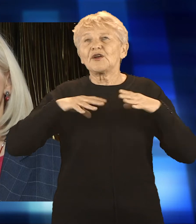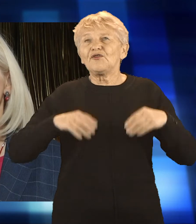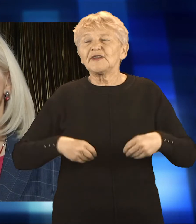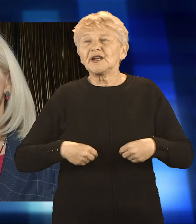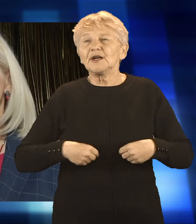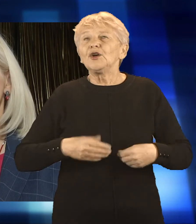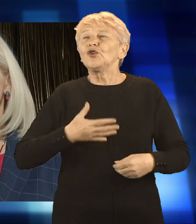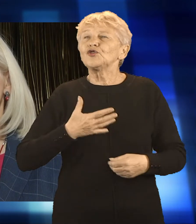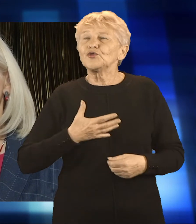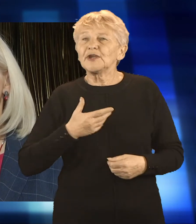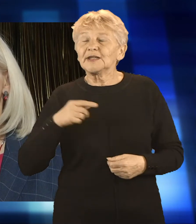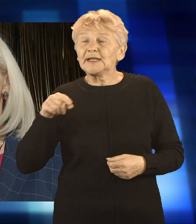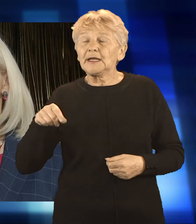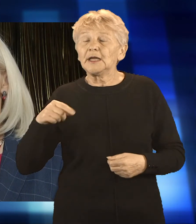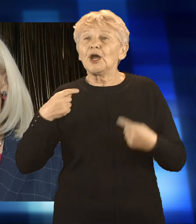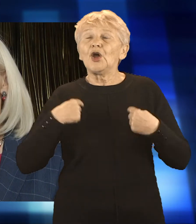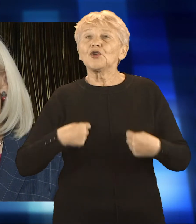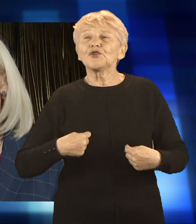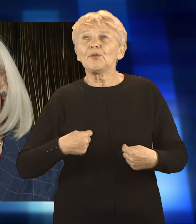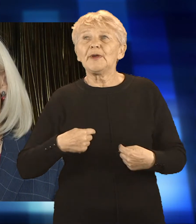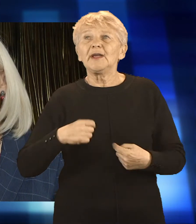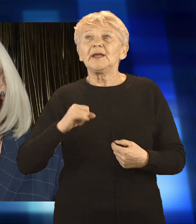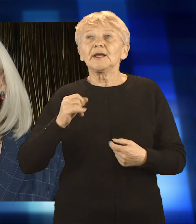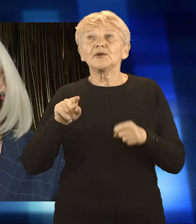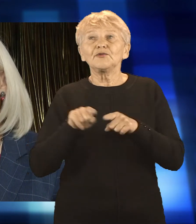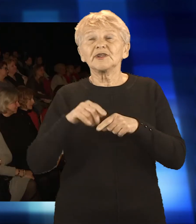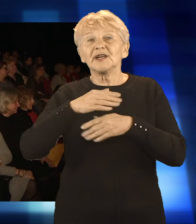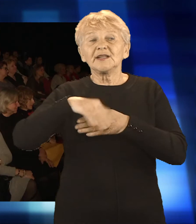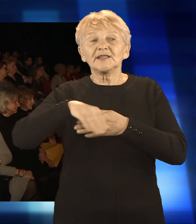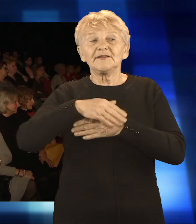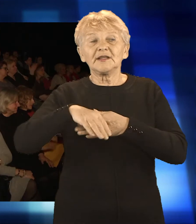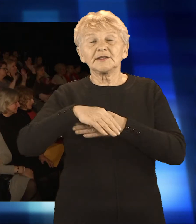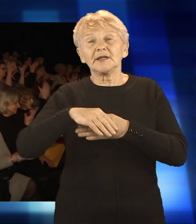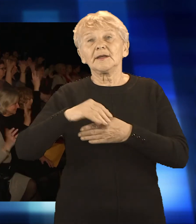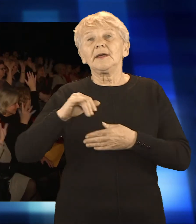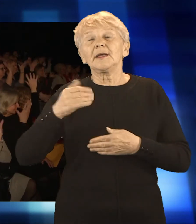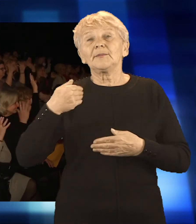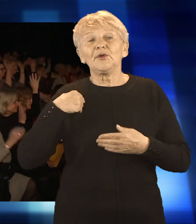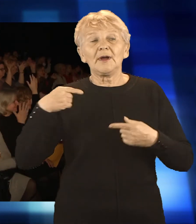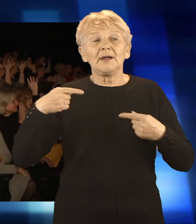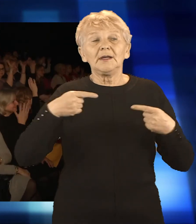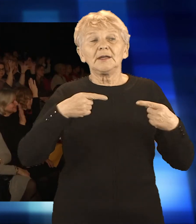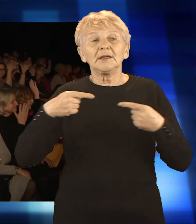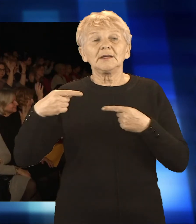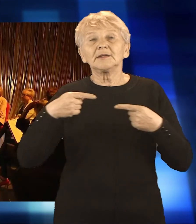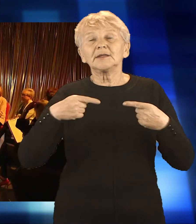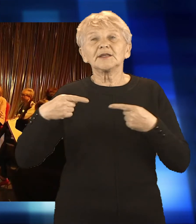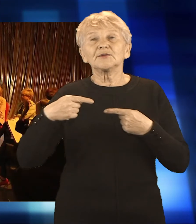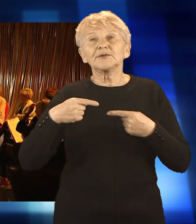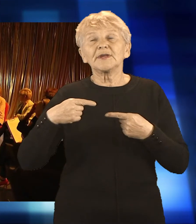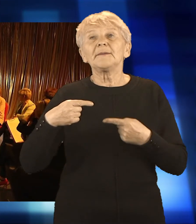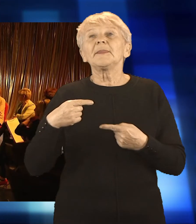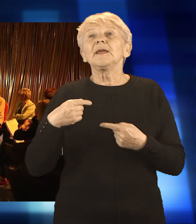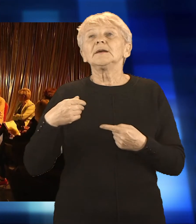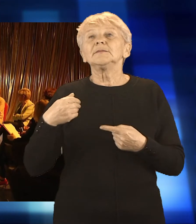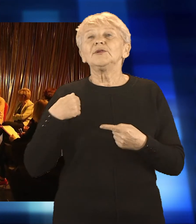odbierają na zasadzie bezczelny, wstrętny, agresywny. Podczas dyskusji próbowano podać receptę na to jak zachować